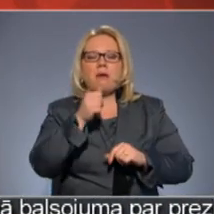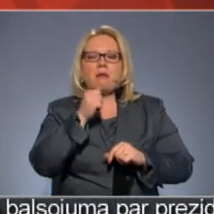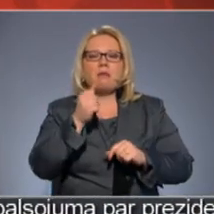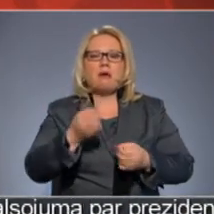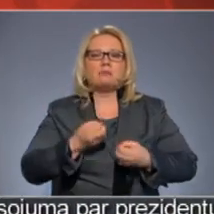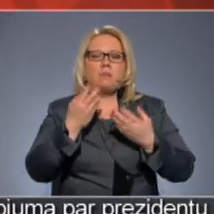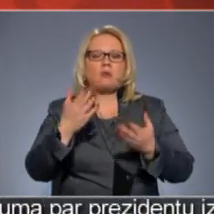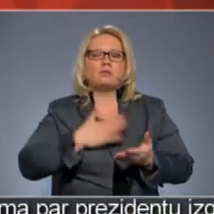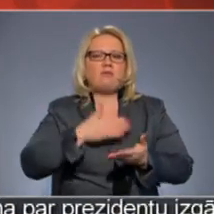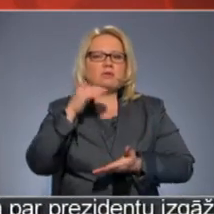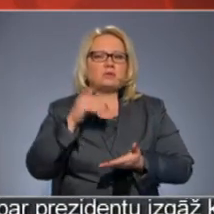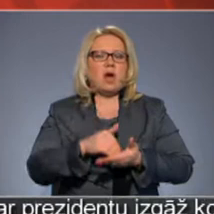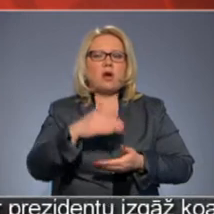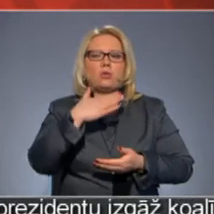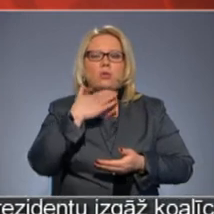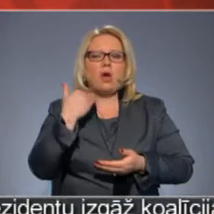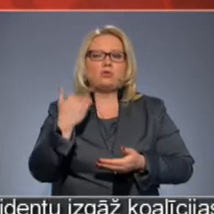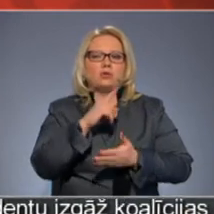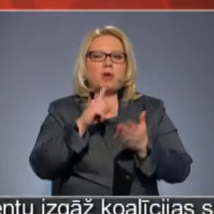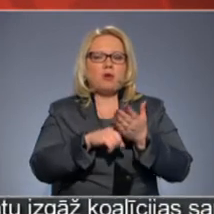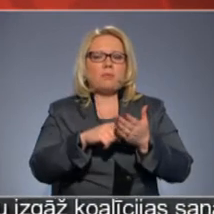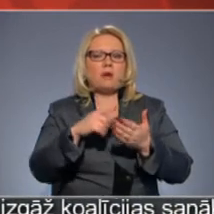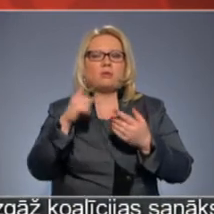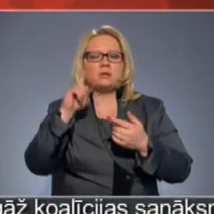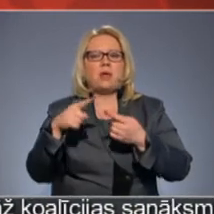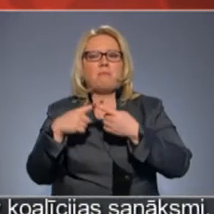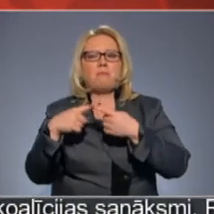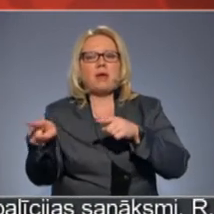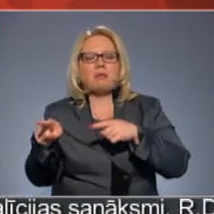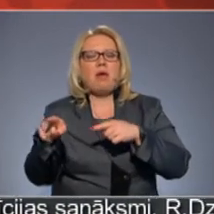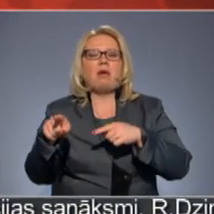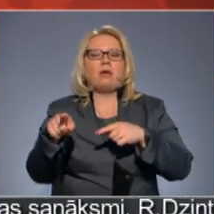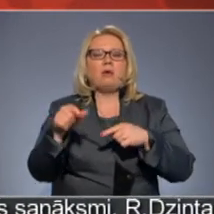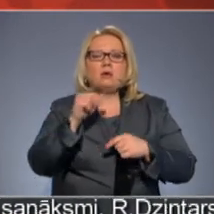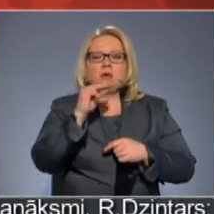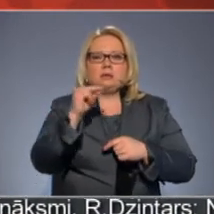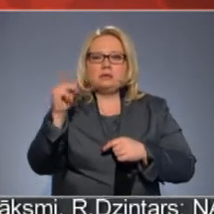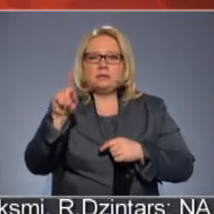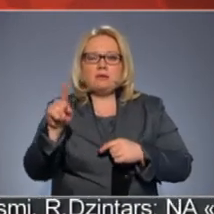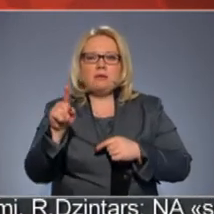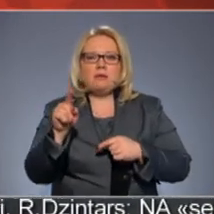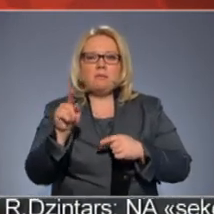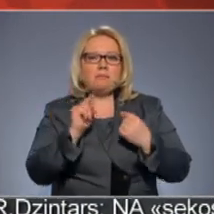savu stāju. Daudzos jautājumos, ko mēs zinām pretēji varbūt zemnieku ZZS